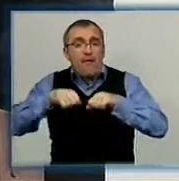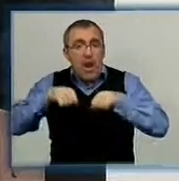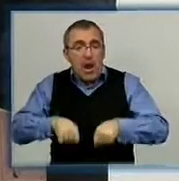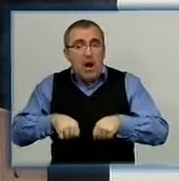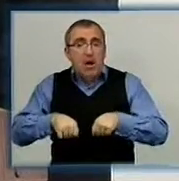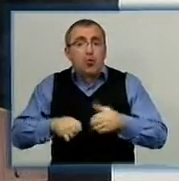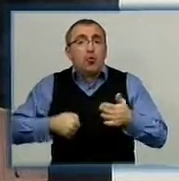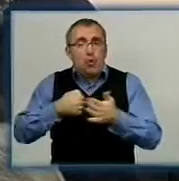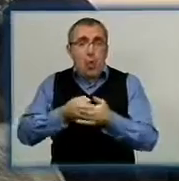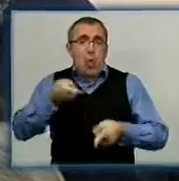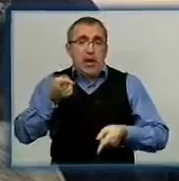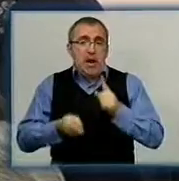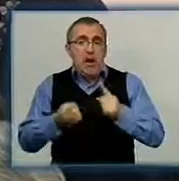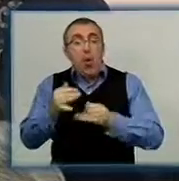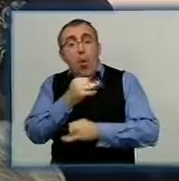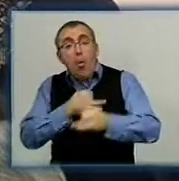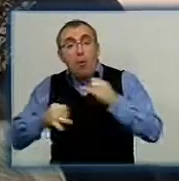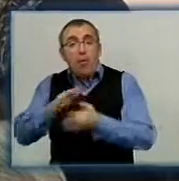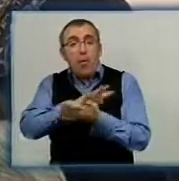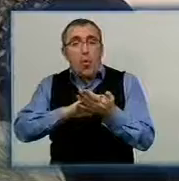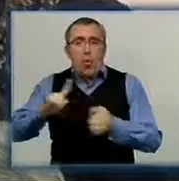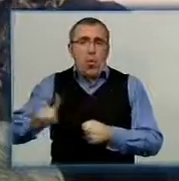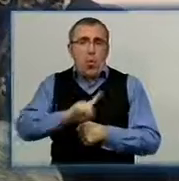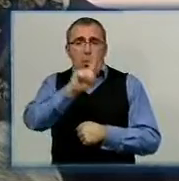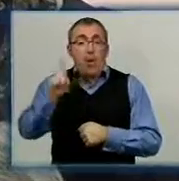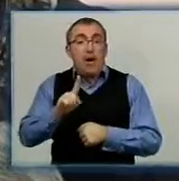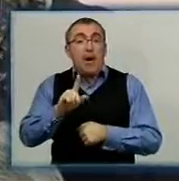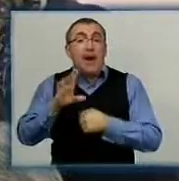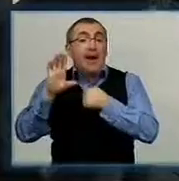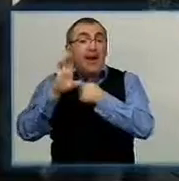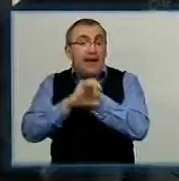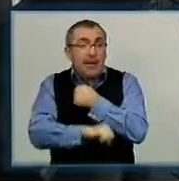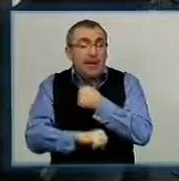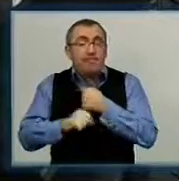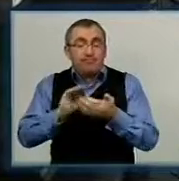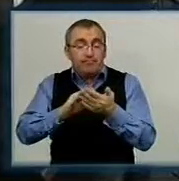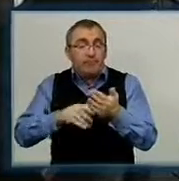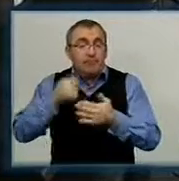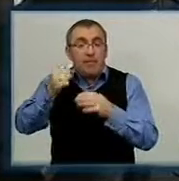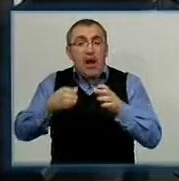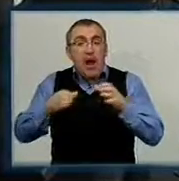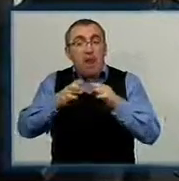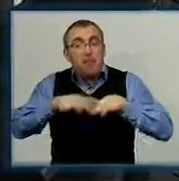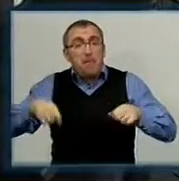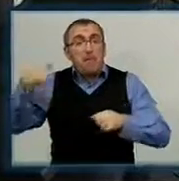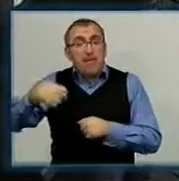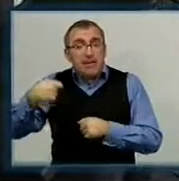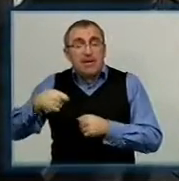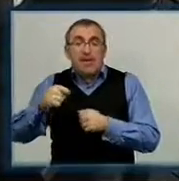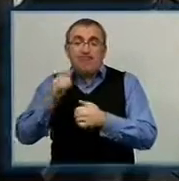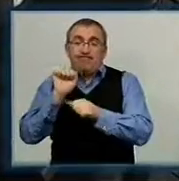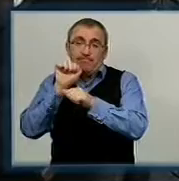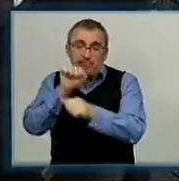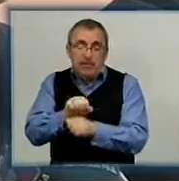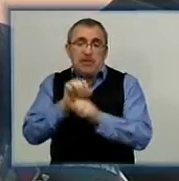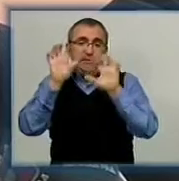реалій. Обговорення тривало понад годину. На сам кінець підприємці написали листив Кабмін та президенту з проханням відтермінувати